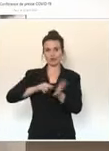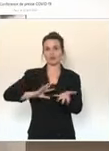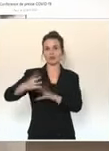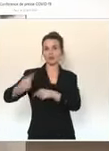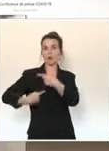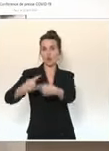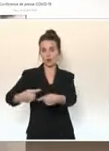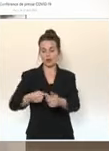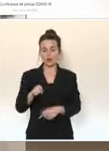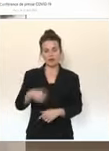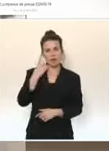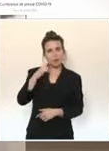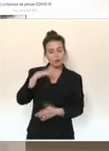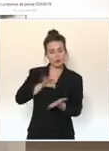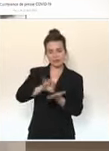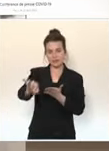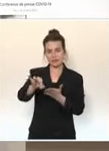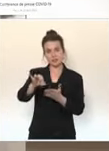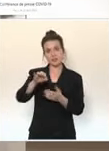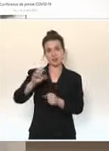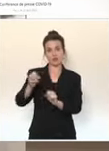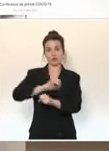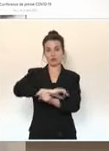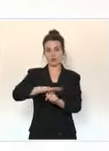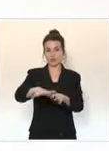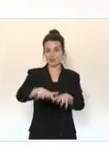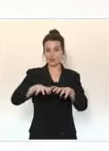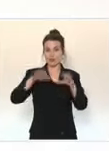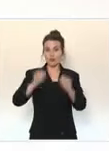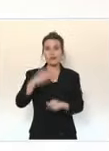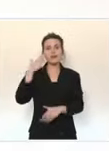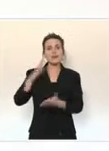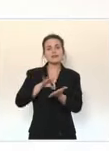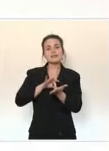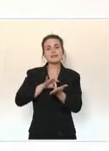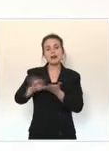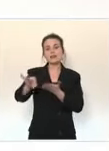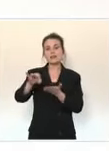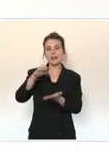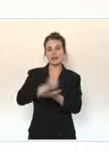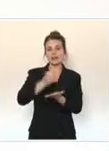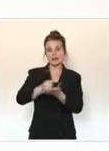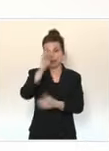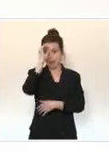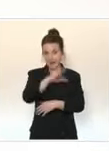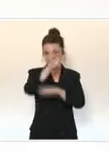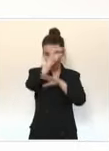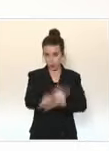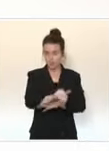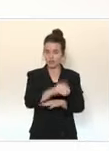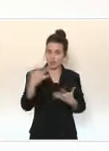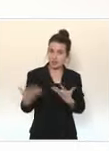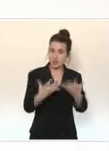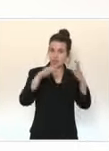du coup d'adapter notre stratégie d'abord de lutte contre le virus, le fameux tester, alerter, protéger, en renforçant considérablement les moyens dans les